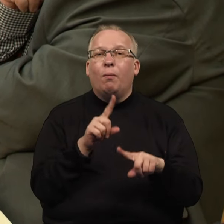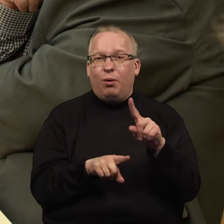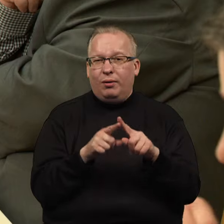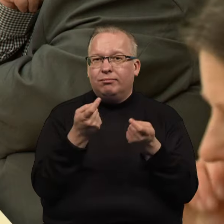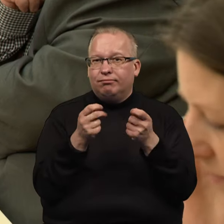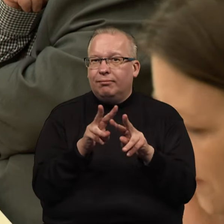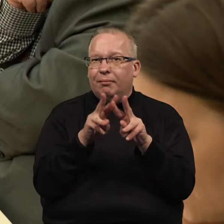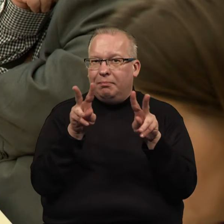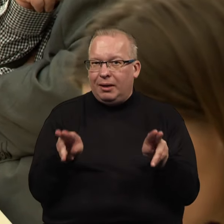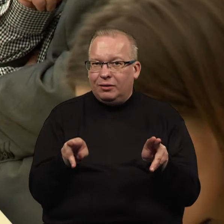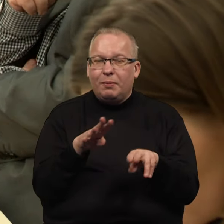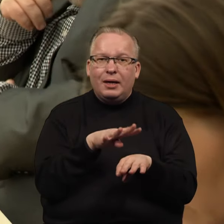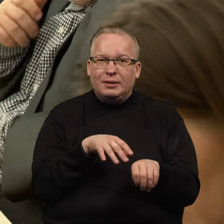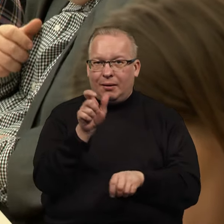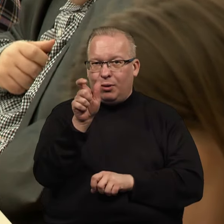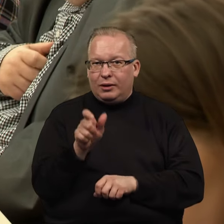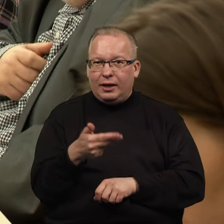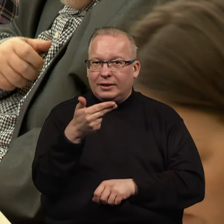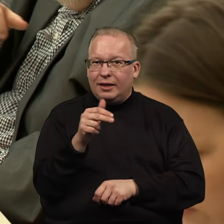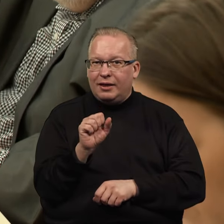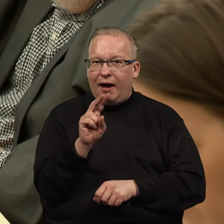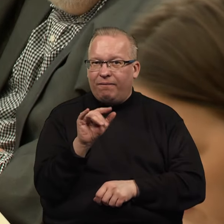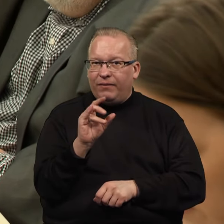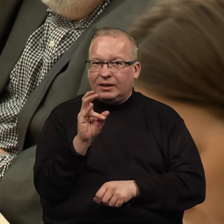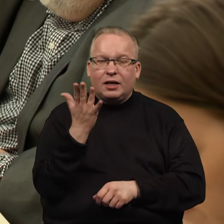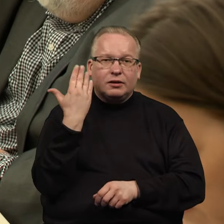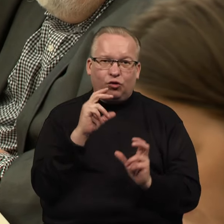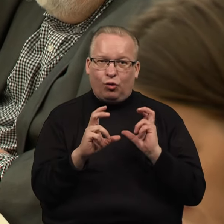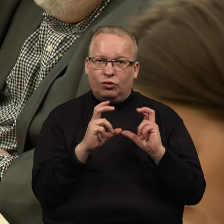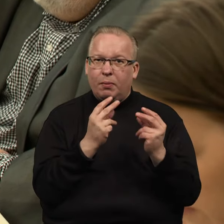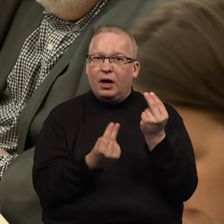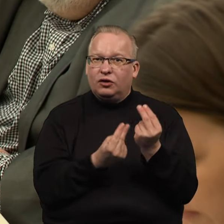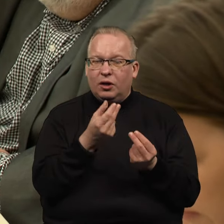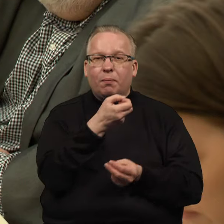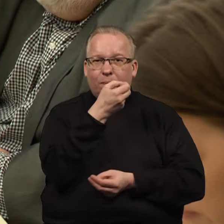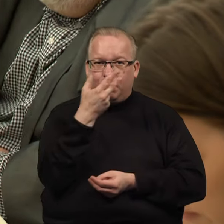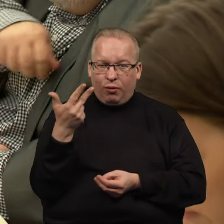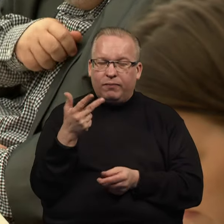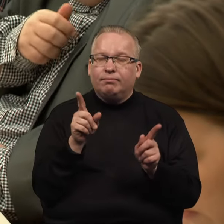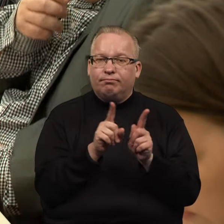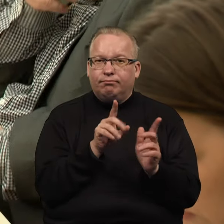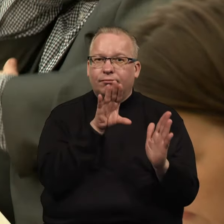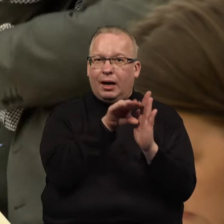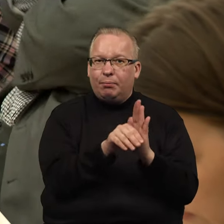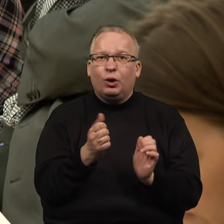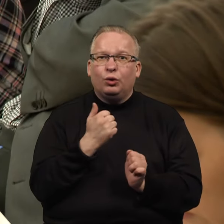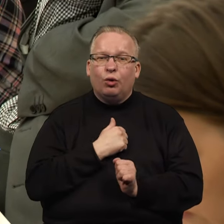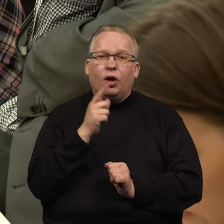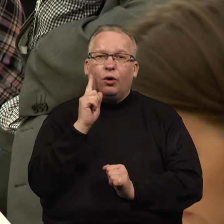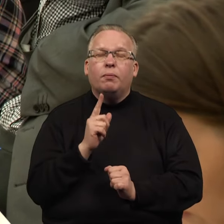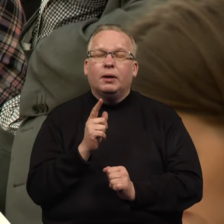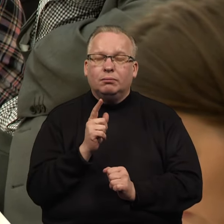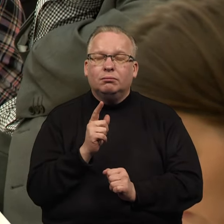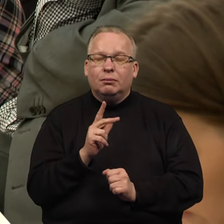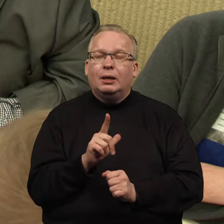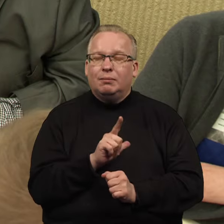panašumų. Tačiau seimo narys Andrius Navickas, anksčiau šachmatais žaidęs ir profesionaliai, bei turėjęs kandidatojų sporto